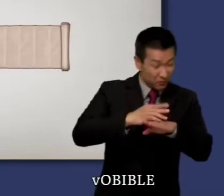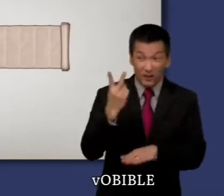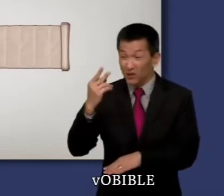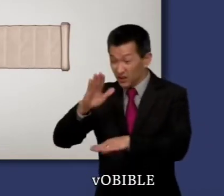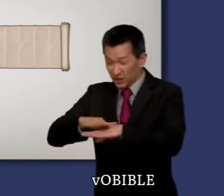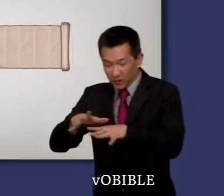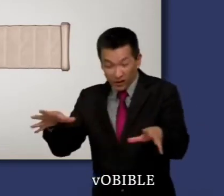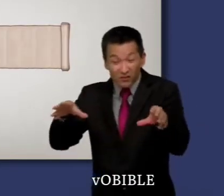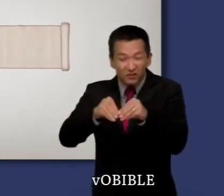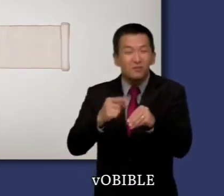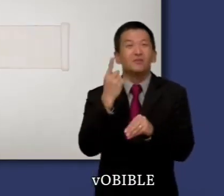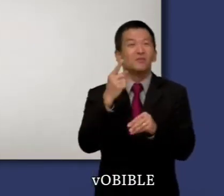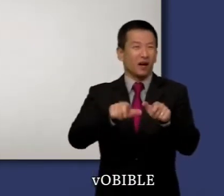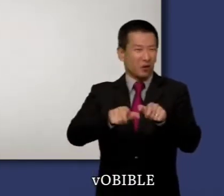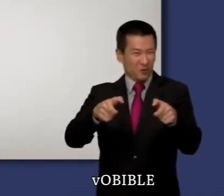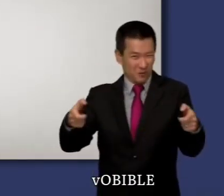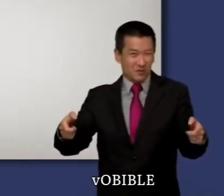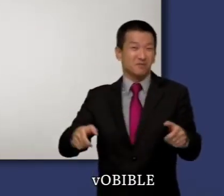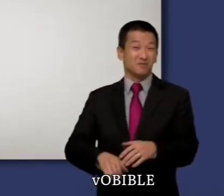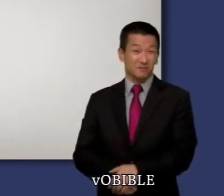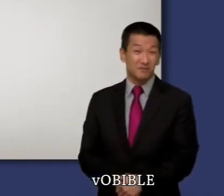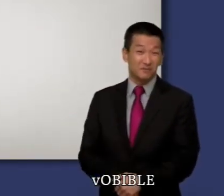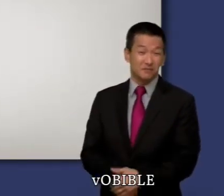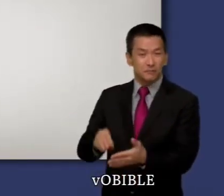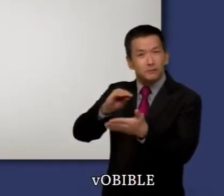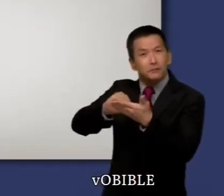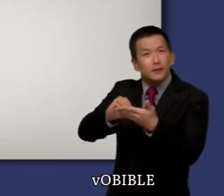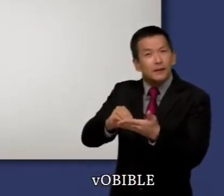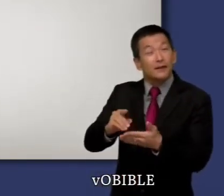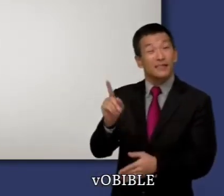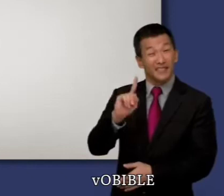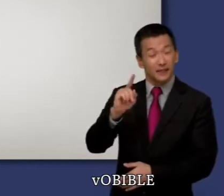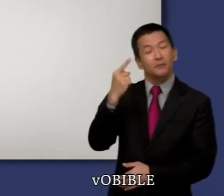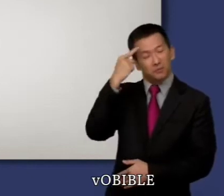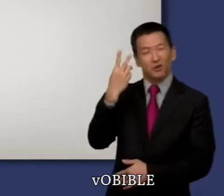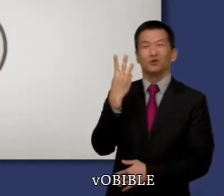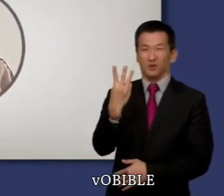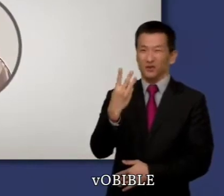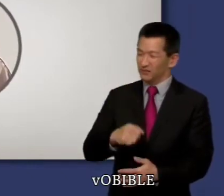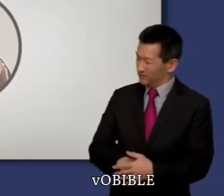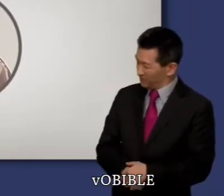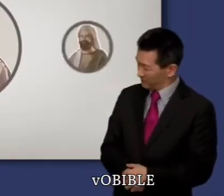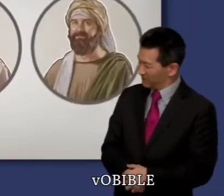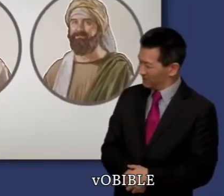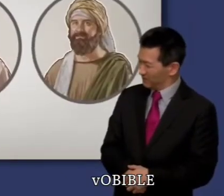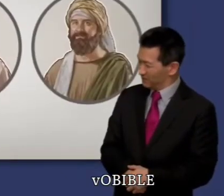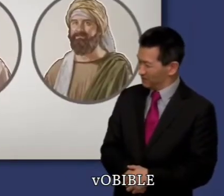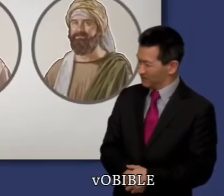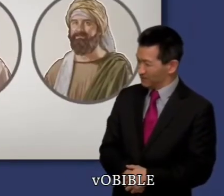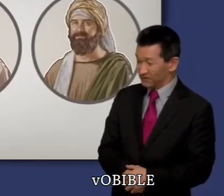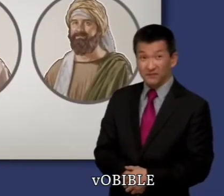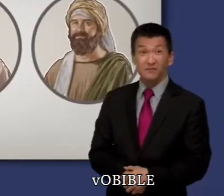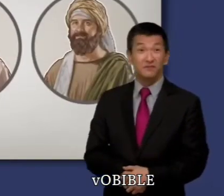ne formaient qu'un volume. On attribue la rédaction de un Samuel au prophète Samuel, Gad et Nathan,